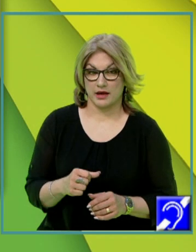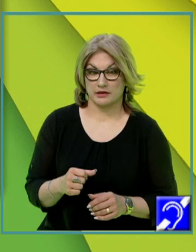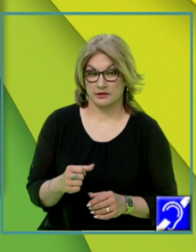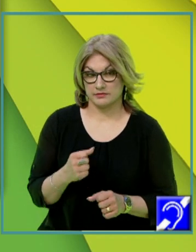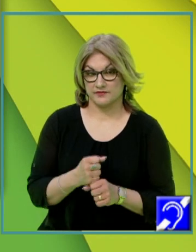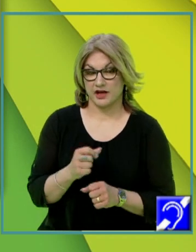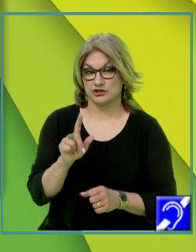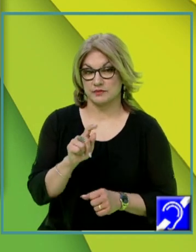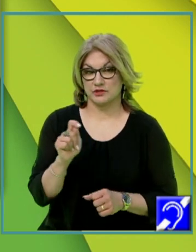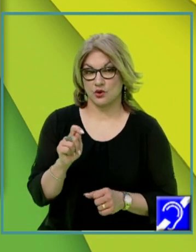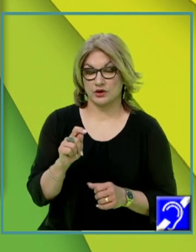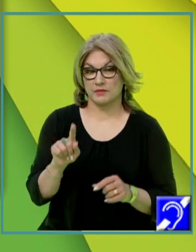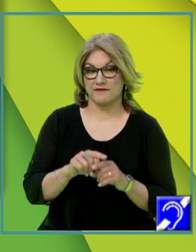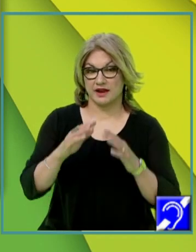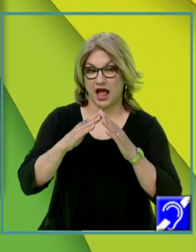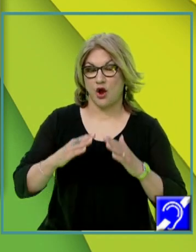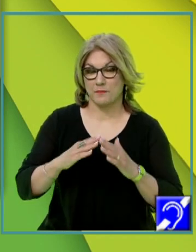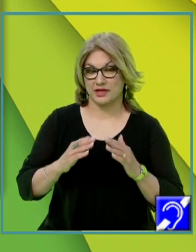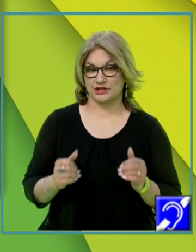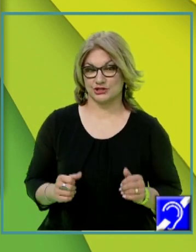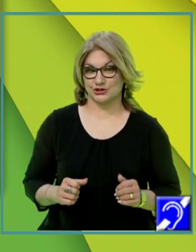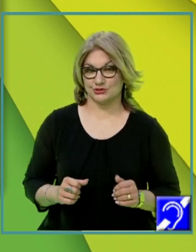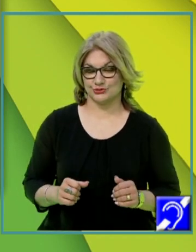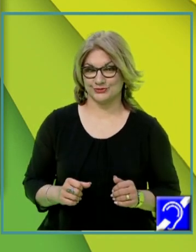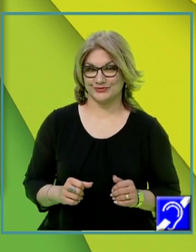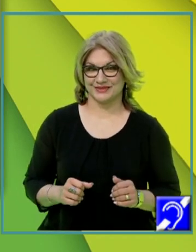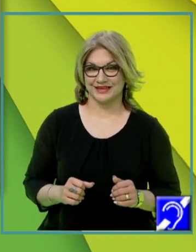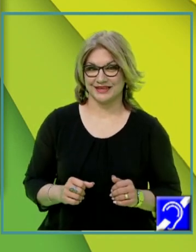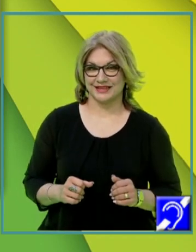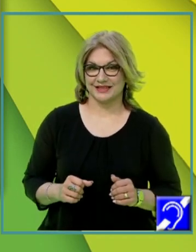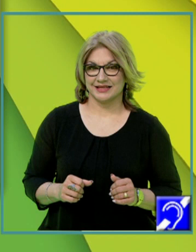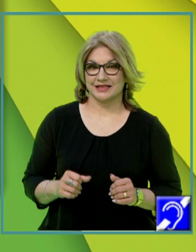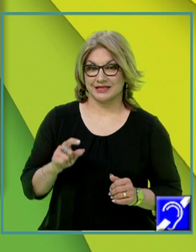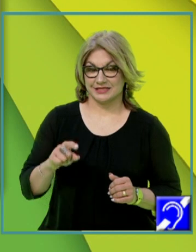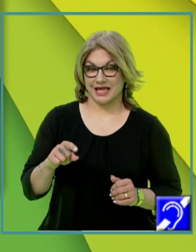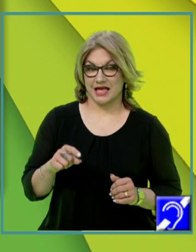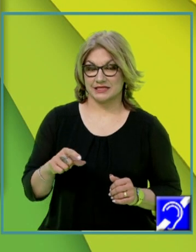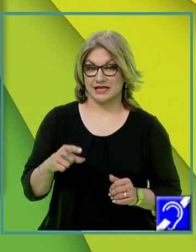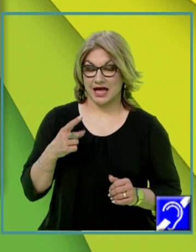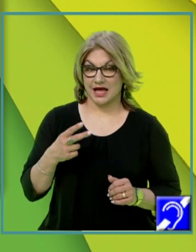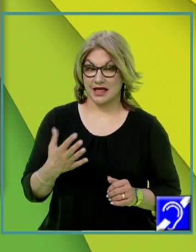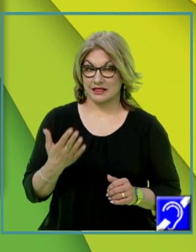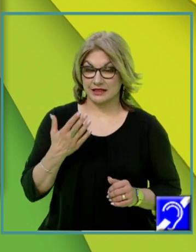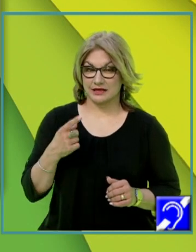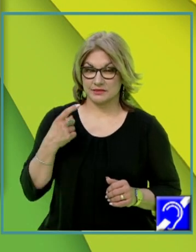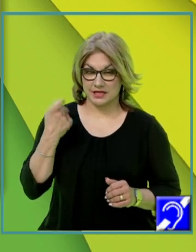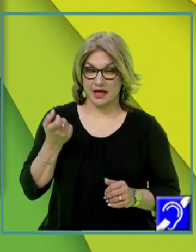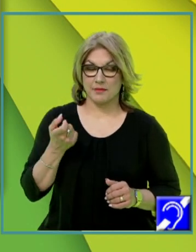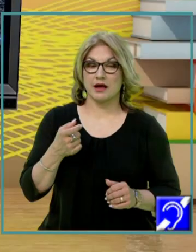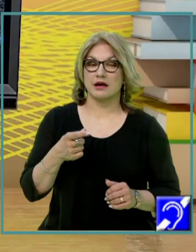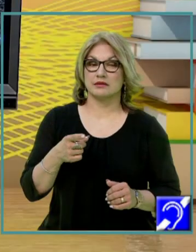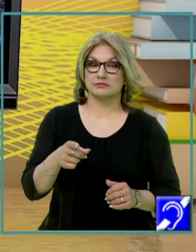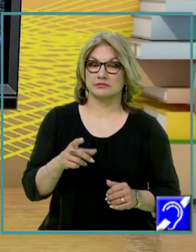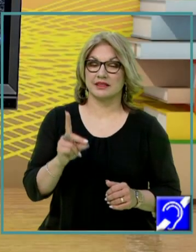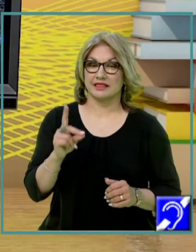numită teorema acoperișului cum este scrisă prin cărțile de clasa 8 în care ne dăm seama că dreapta D fiind